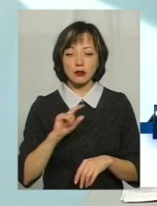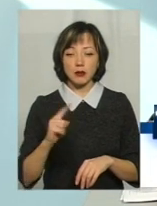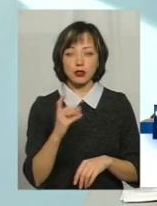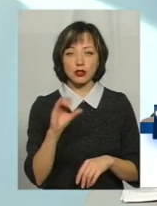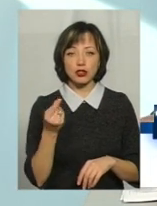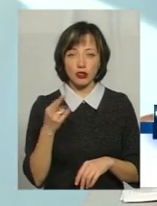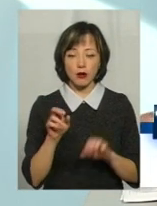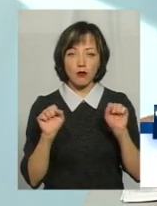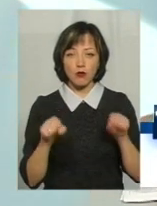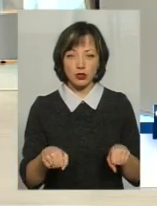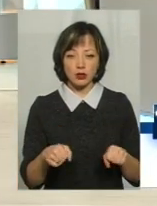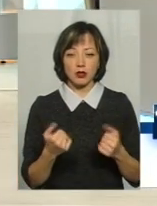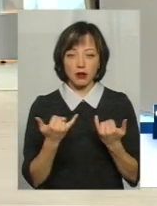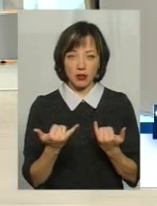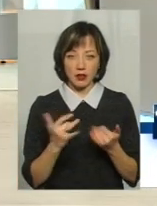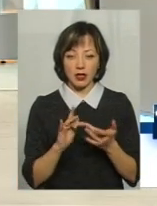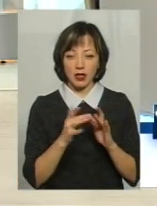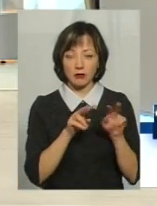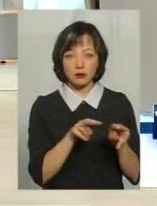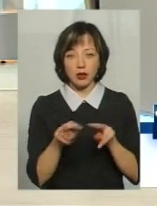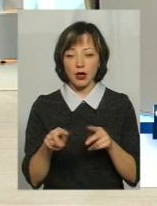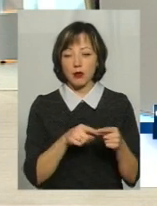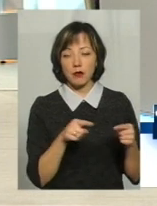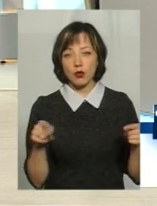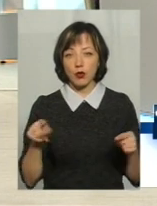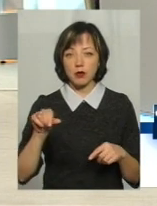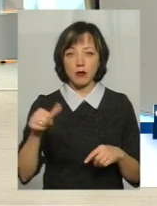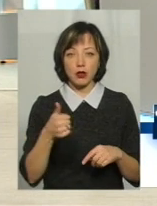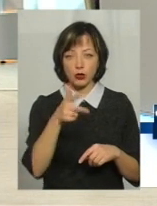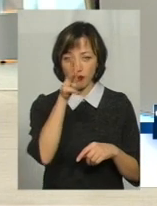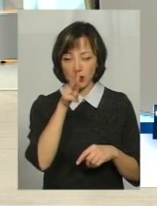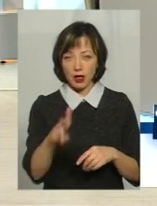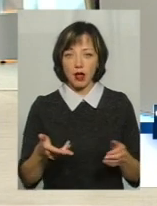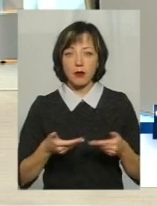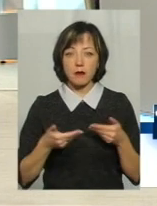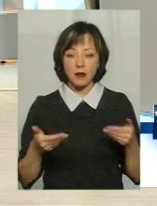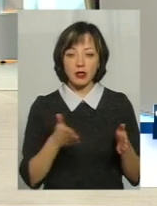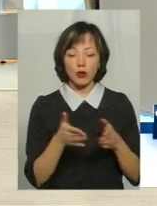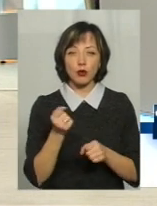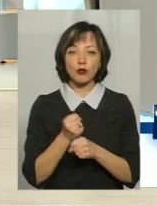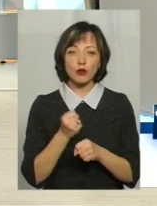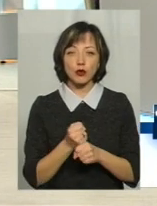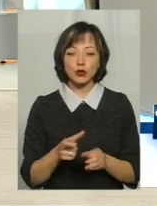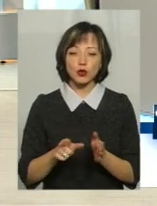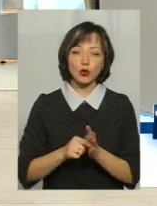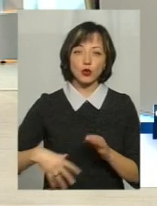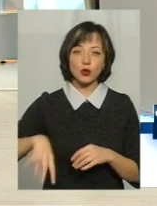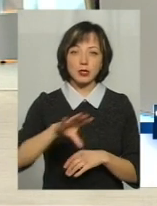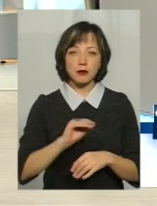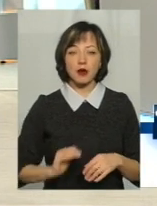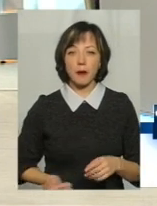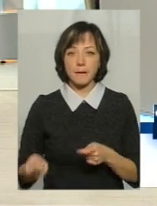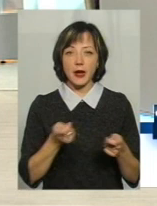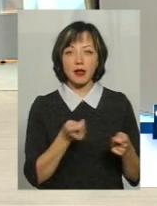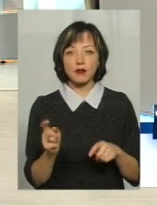січня вже можна буде онлайн відслідковувати. І протягом першого квартала ми налагодимо роботу з усіма перевізниками,